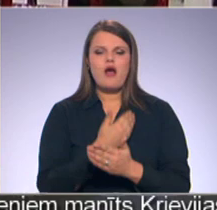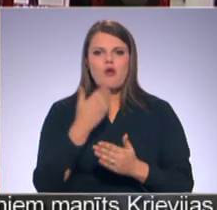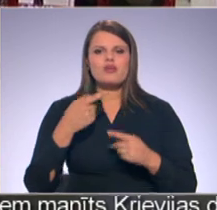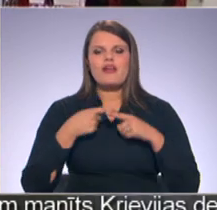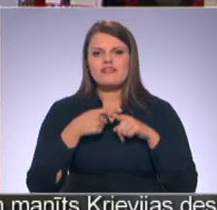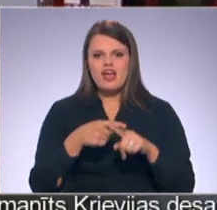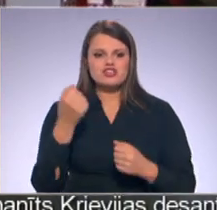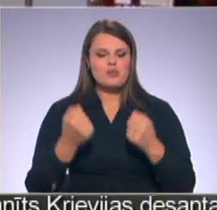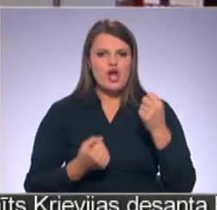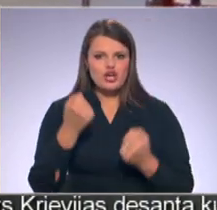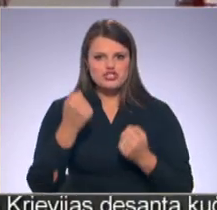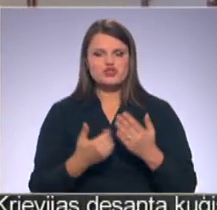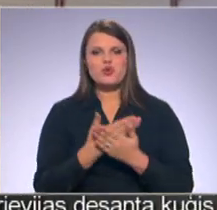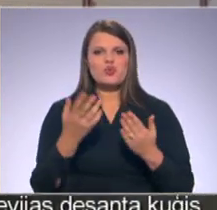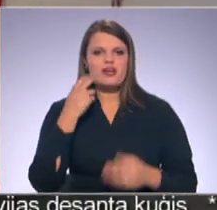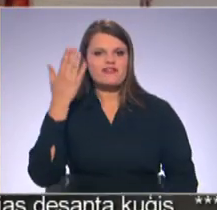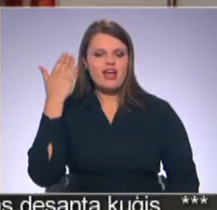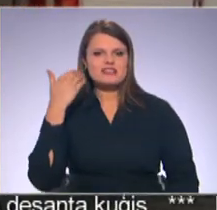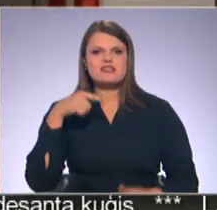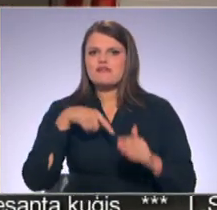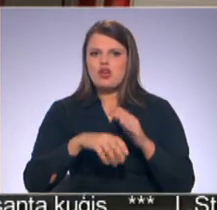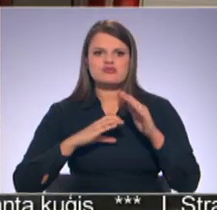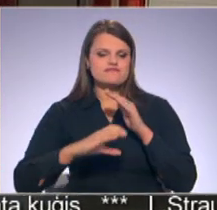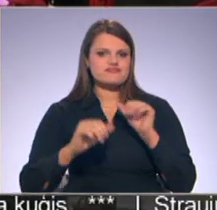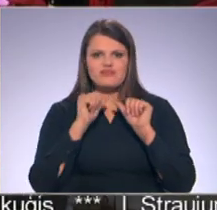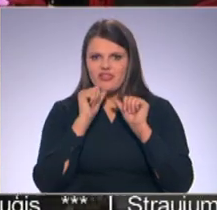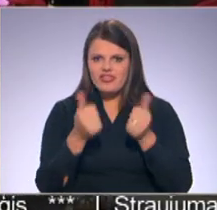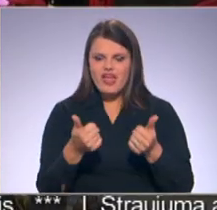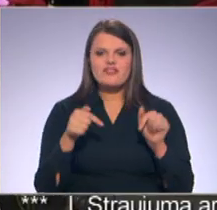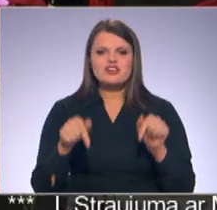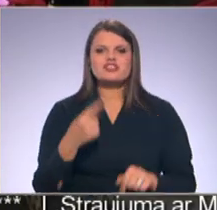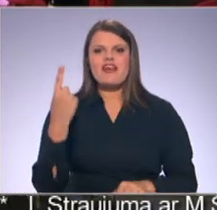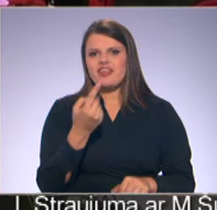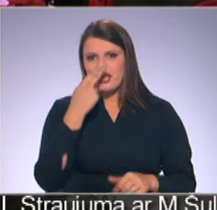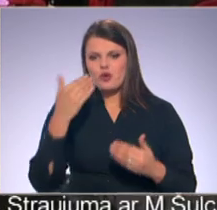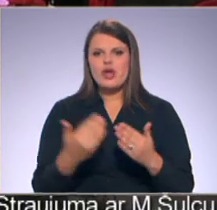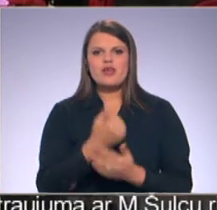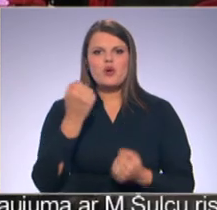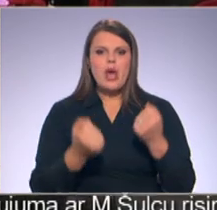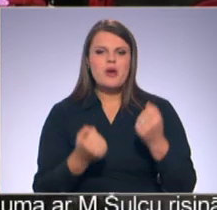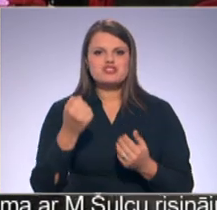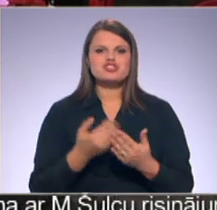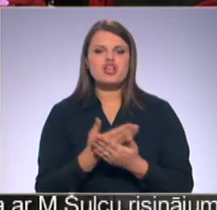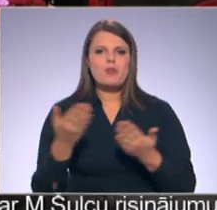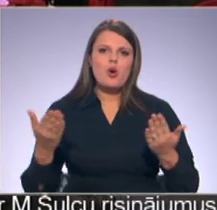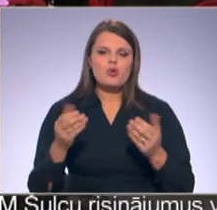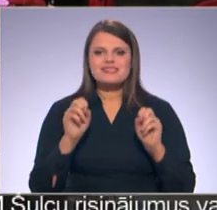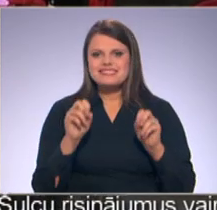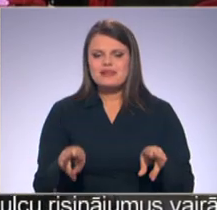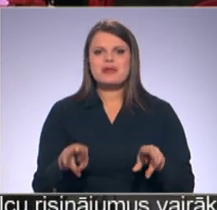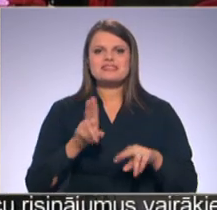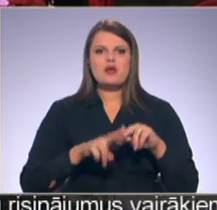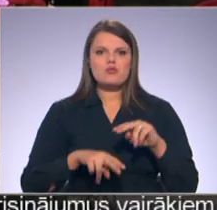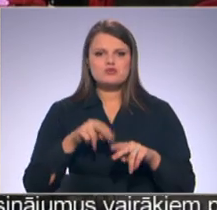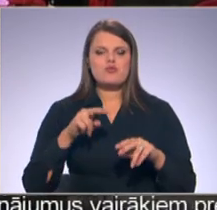ugunzēsības automašīna, kuru vecajā depo nebija iespējams novietot. Šī ir vienīgā no jaunajā mašīnām, kuri speciāli